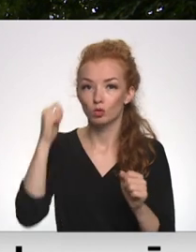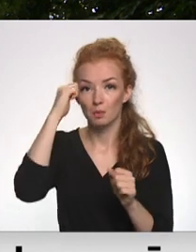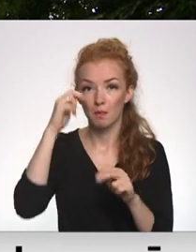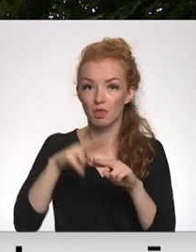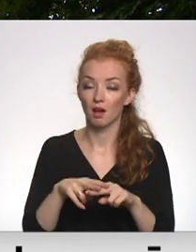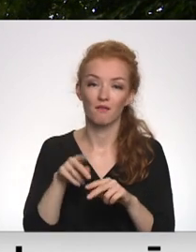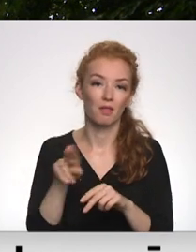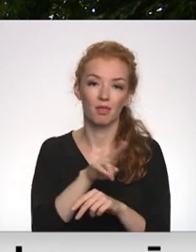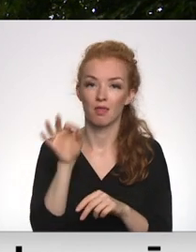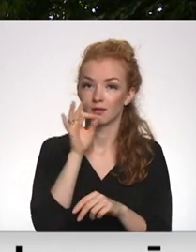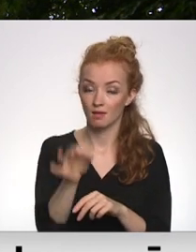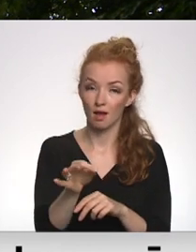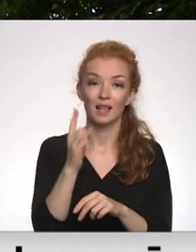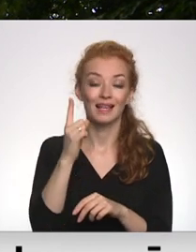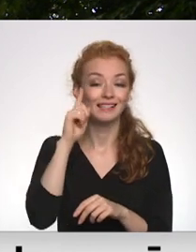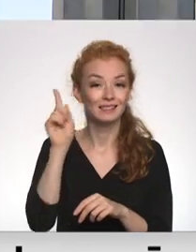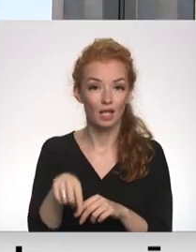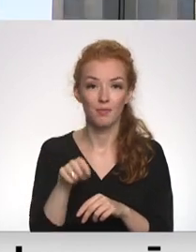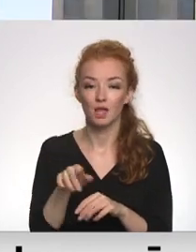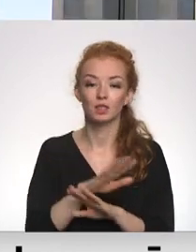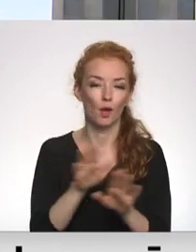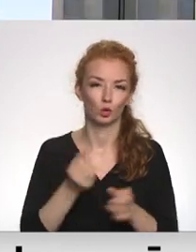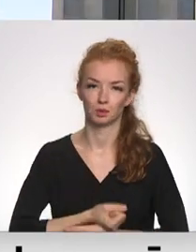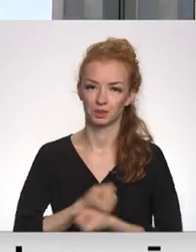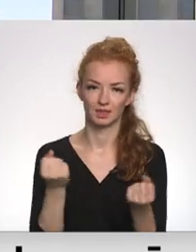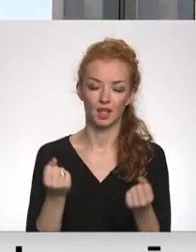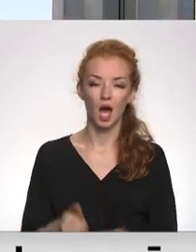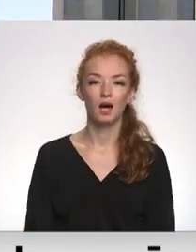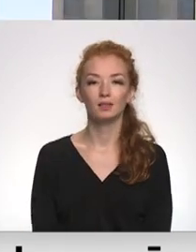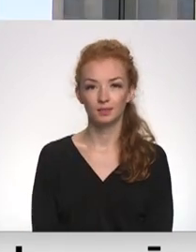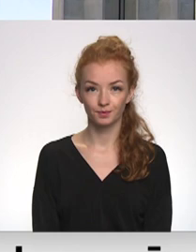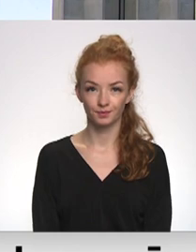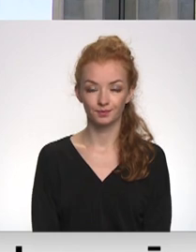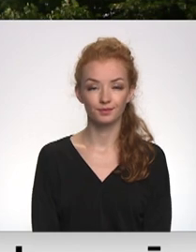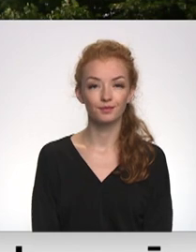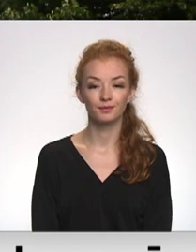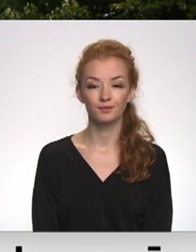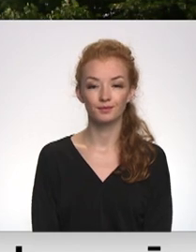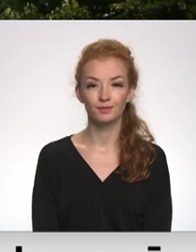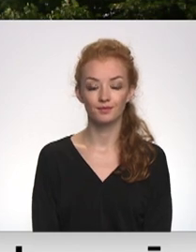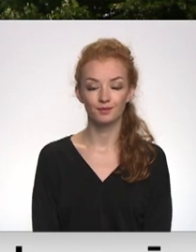informācija netiek atklāta. Vien zināms, ka tas netiks uz prīdzināts. Man dar līdzīt, dzindars spriņģis, Latvijas televīzija.